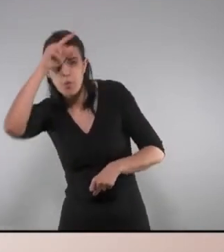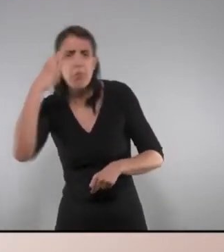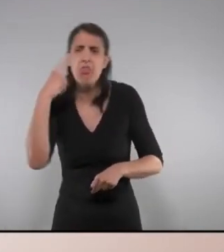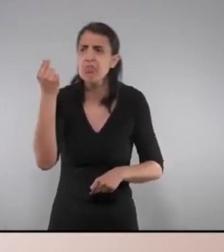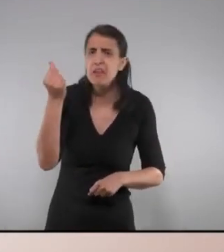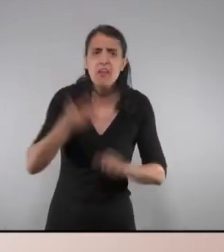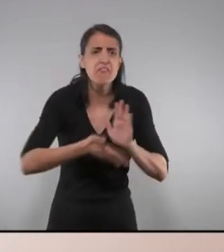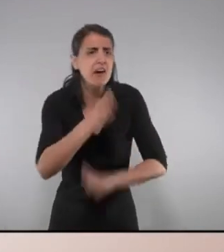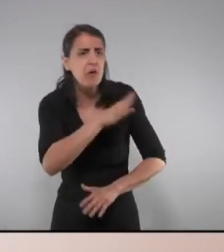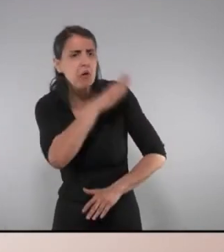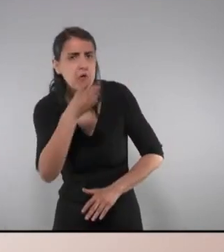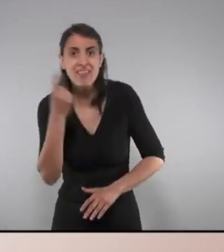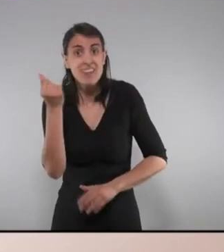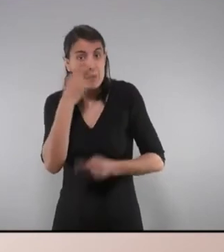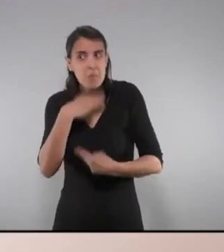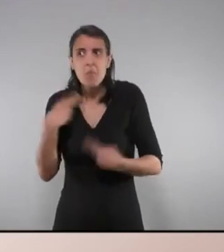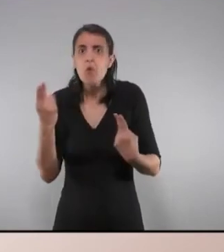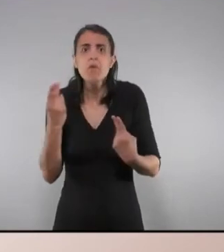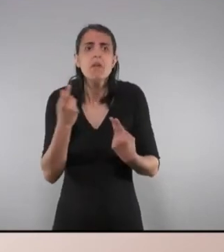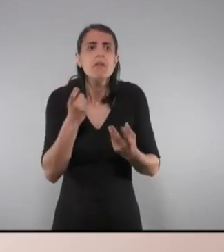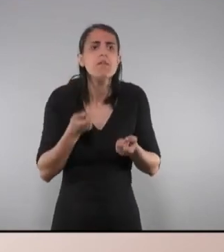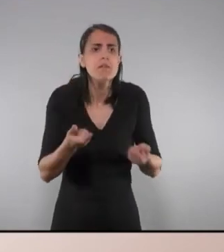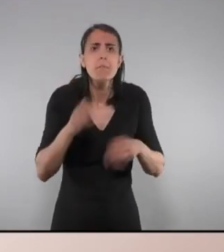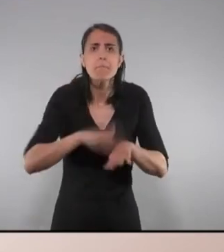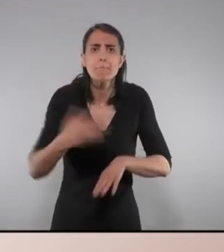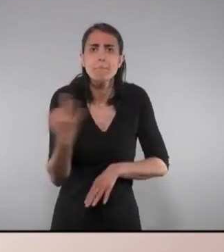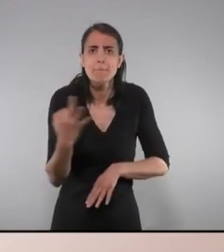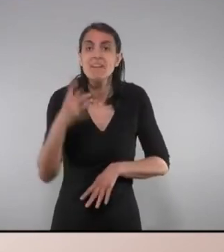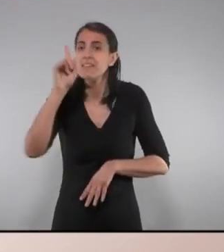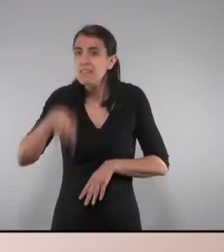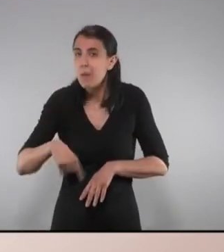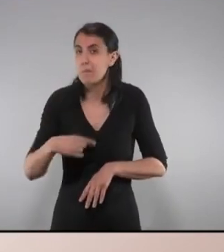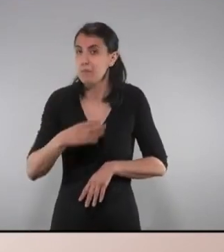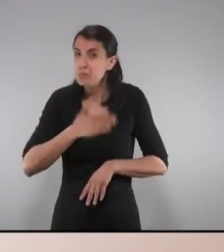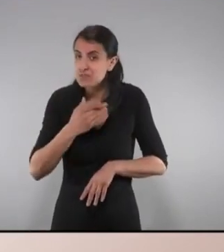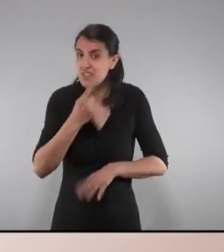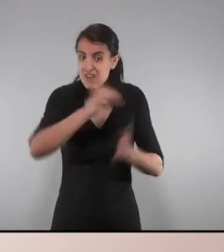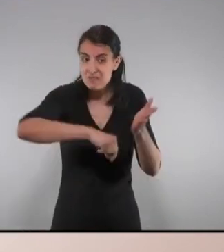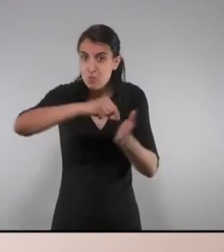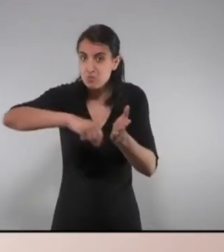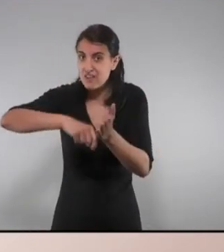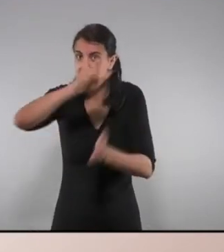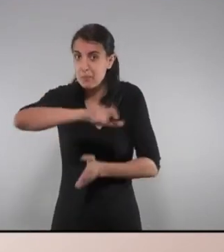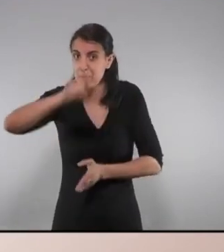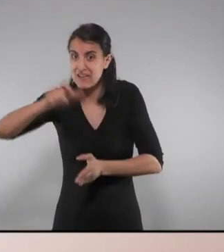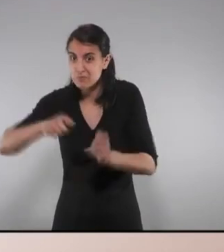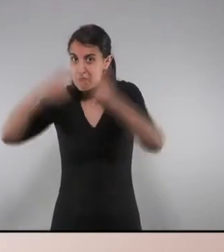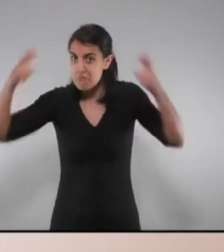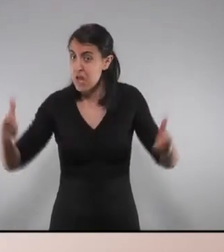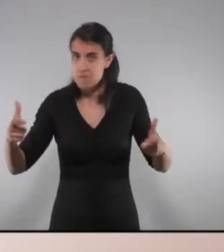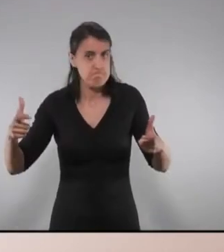ser d'aquests diners, d'aquests recursos públics. I tan sols podem tenir la certesa que s'arribessin a contractar el personal extra necessari en aquestes residències.